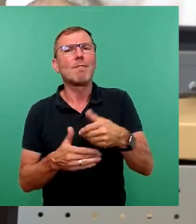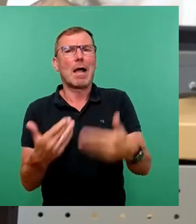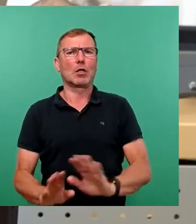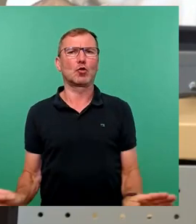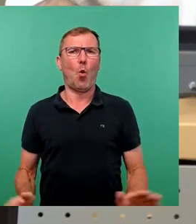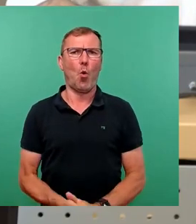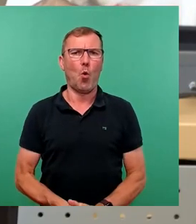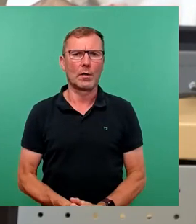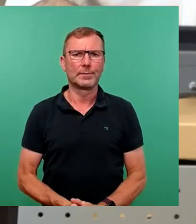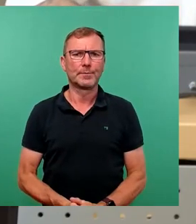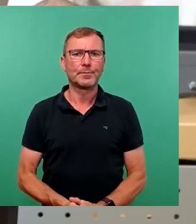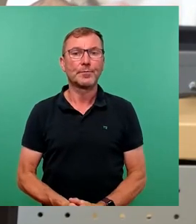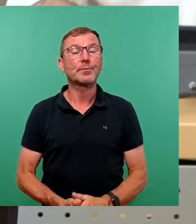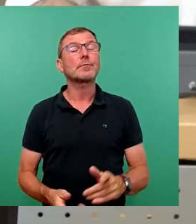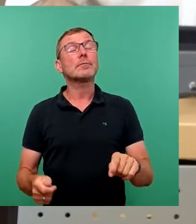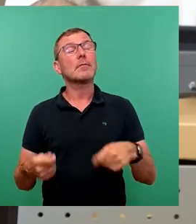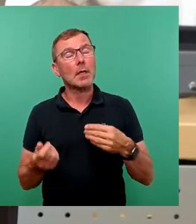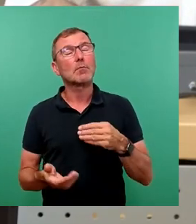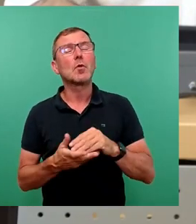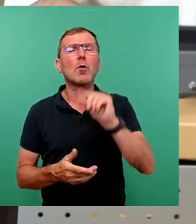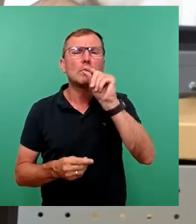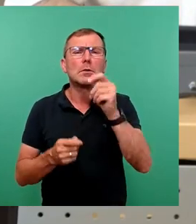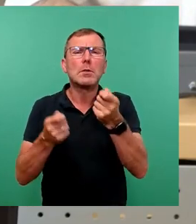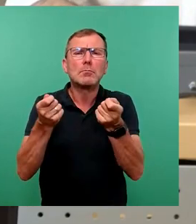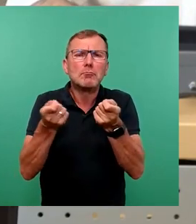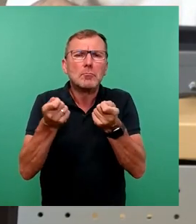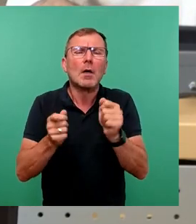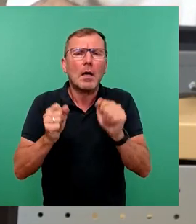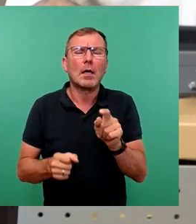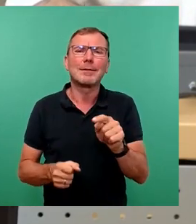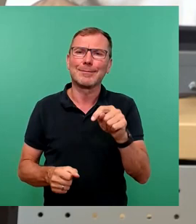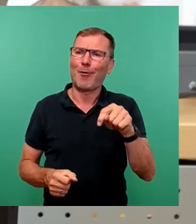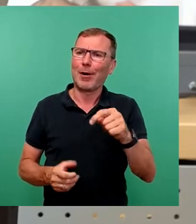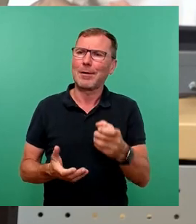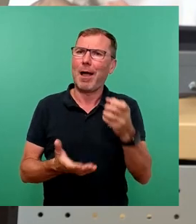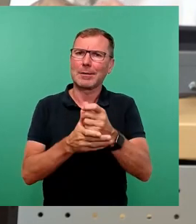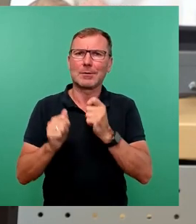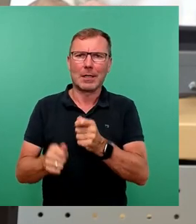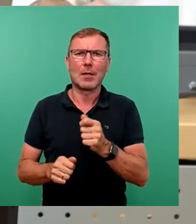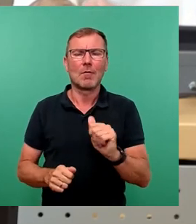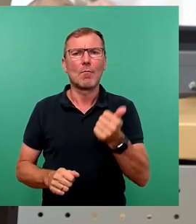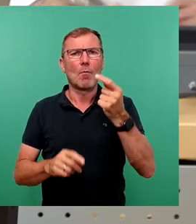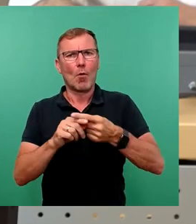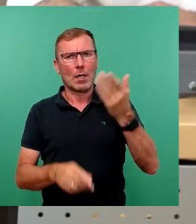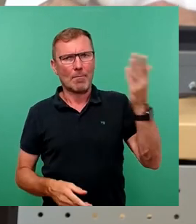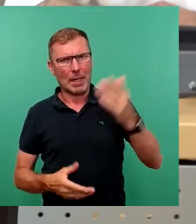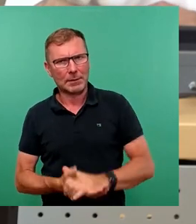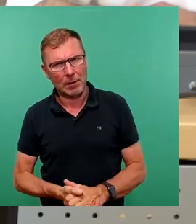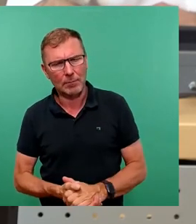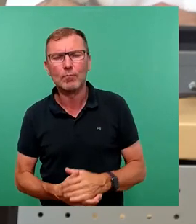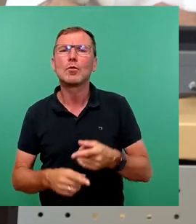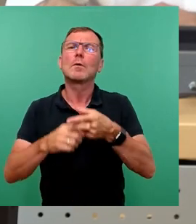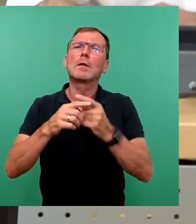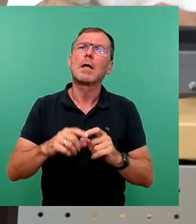Dass es durchaus noch kleine Spielräume gibt, zeigt der heutige Ersetzungsantrag des Oberbürgermeisters zur teilweisen